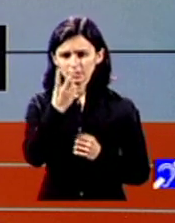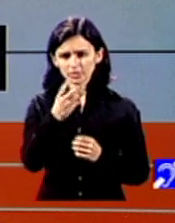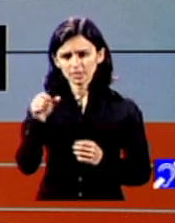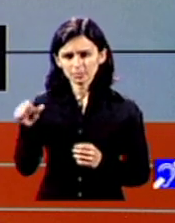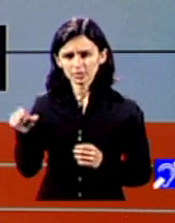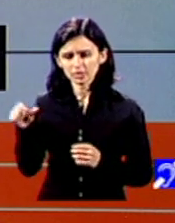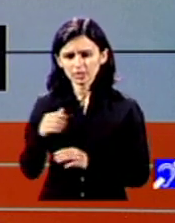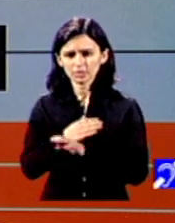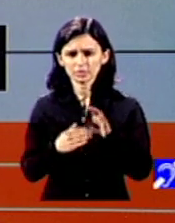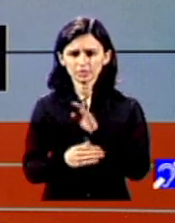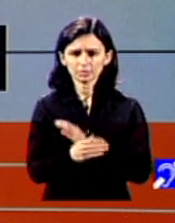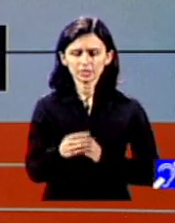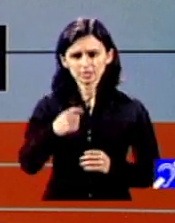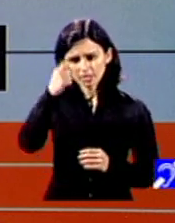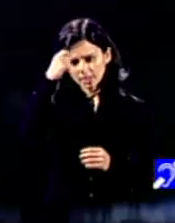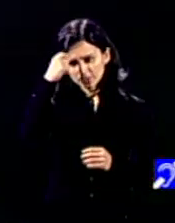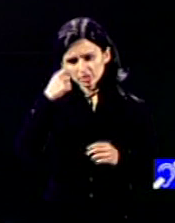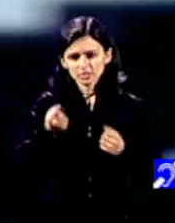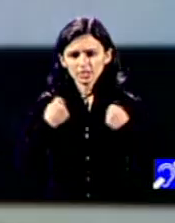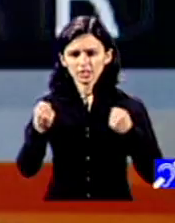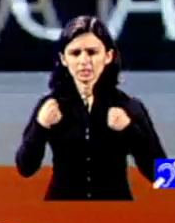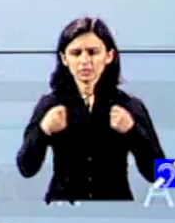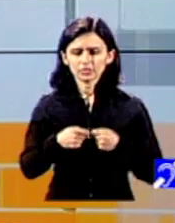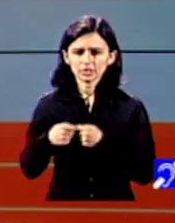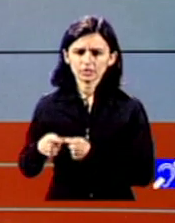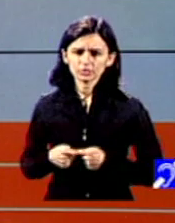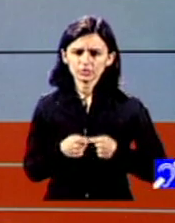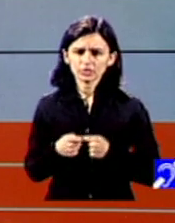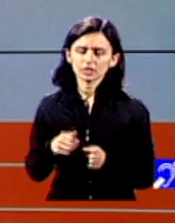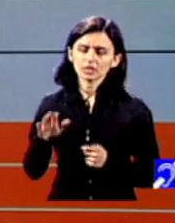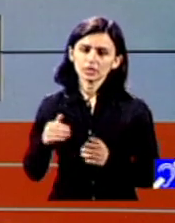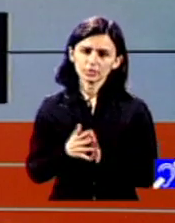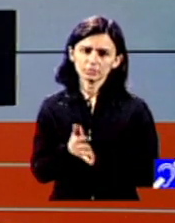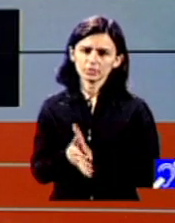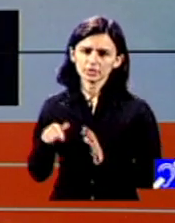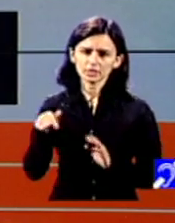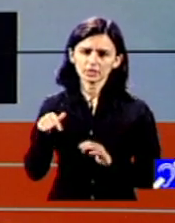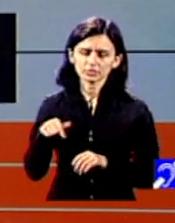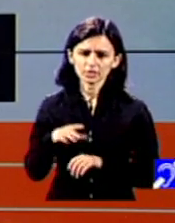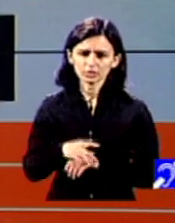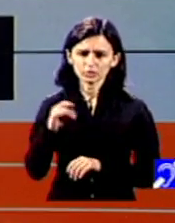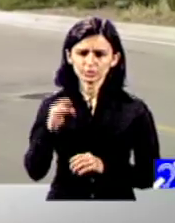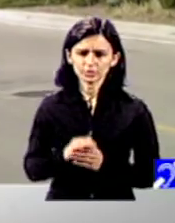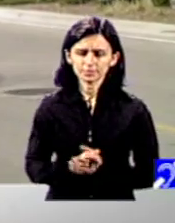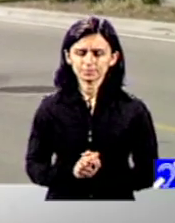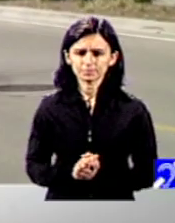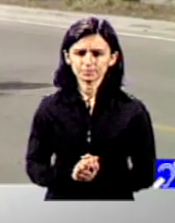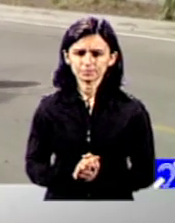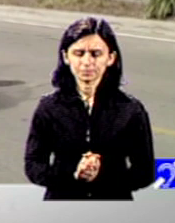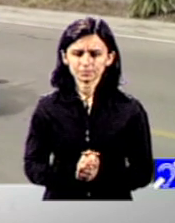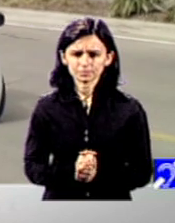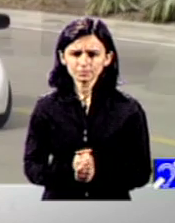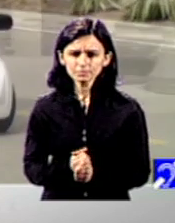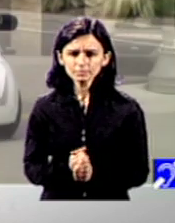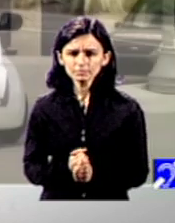și persoanele cu dizabilități ca și cetățenii activi în societate au foarte clar implementate astfel de soluții au implementate astfel de